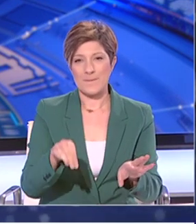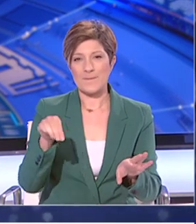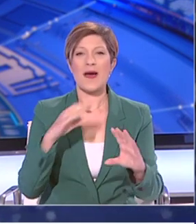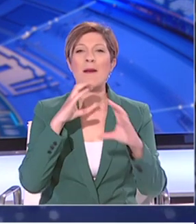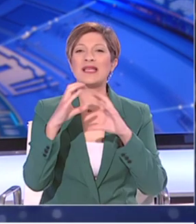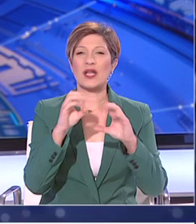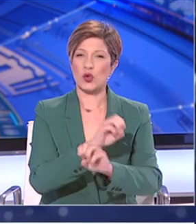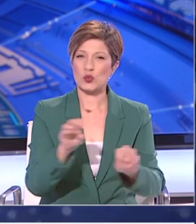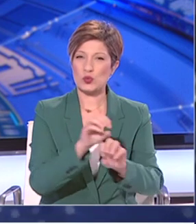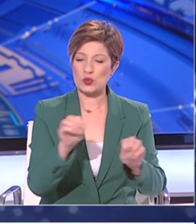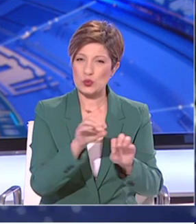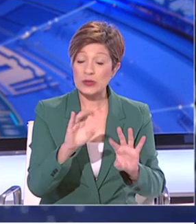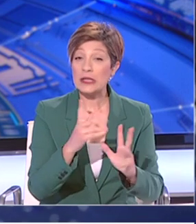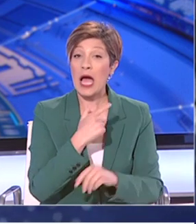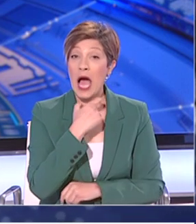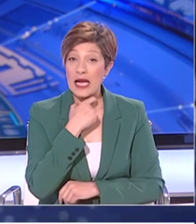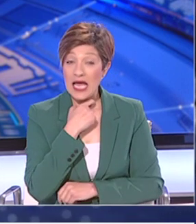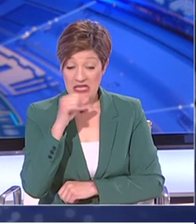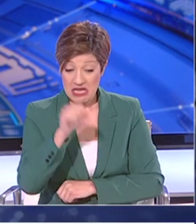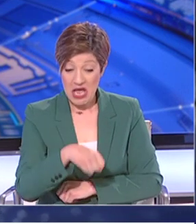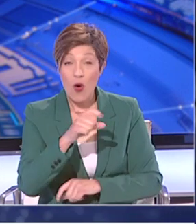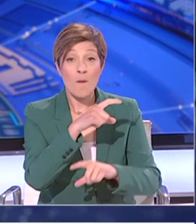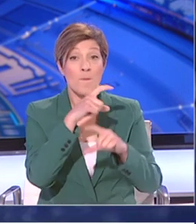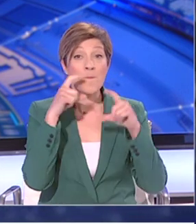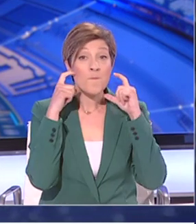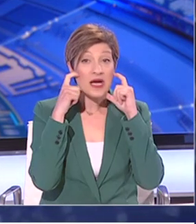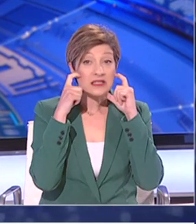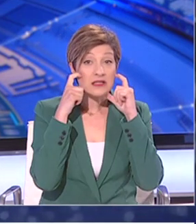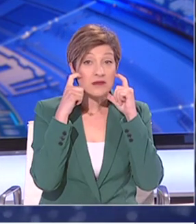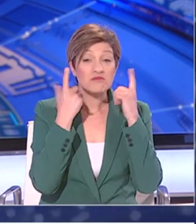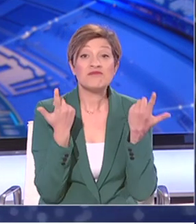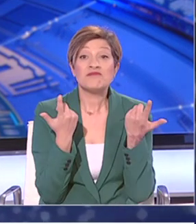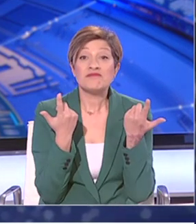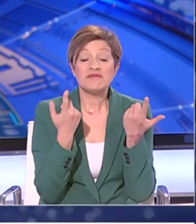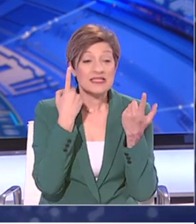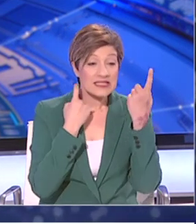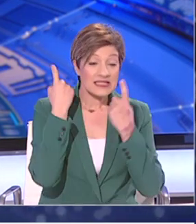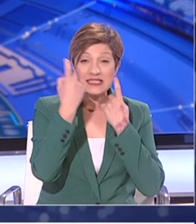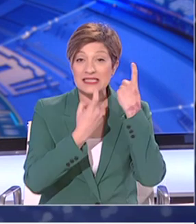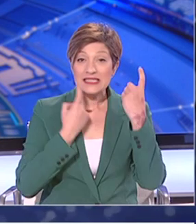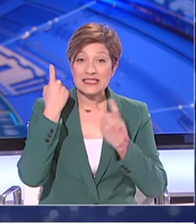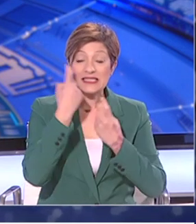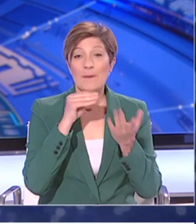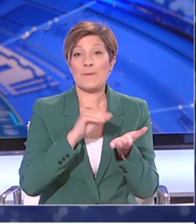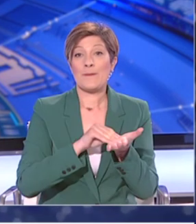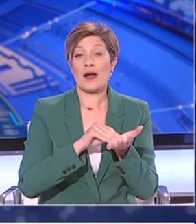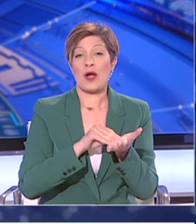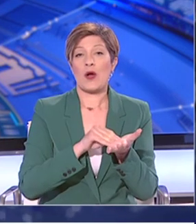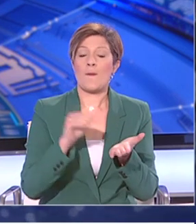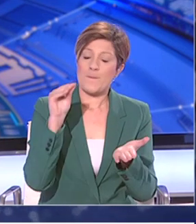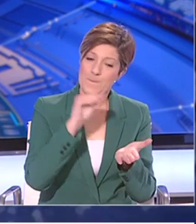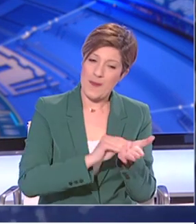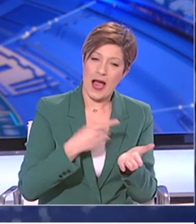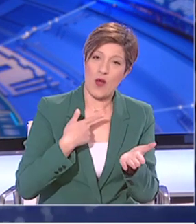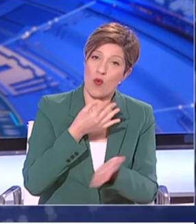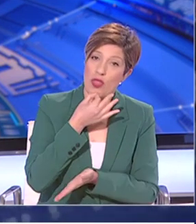επικοινωνίας για την ανάγκη ή όχι χρήσης μάσκας στο γενικό πληθυσμό. Θα μου επιτρέψετε να επαναλάβω